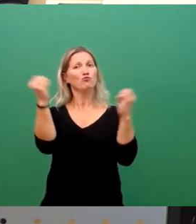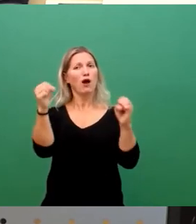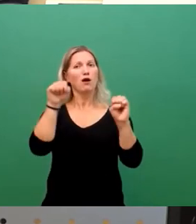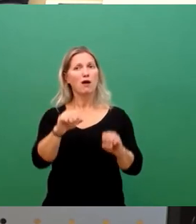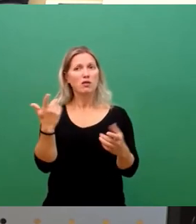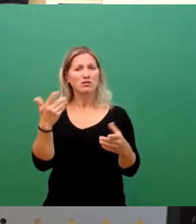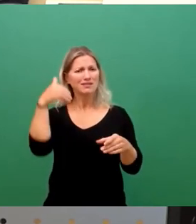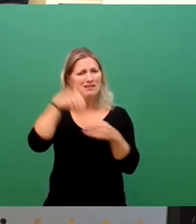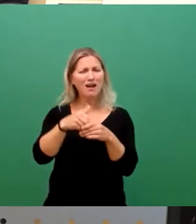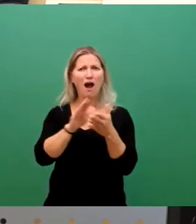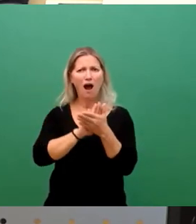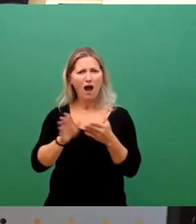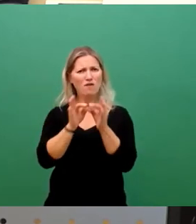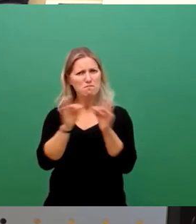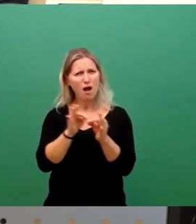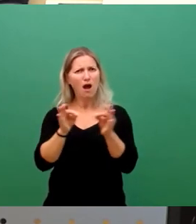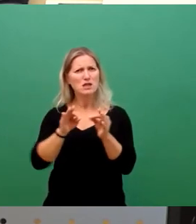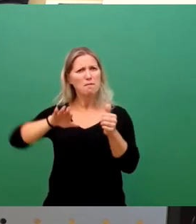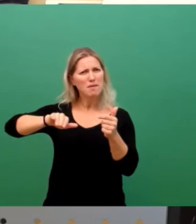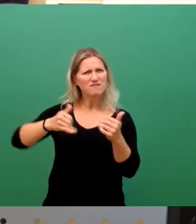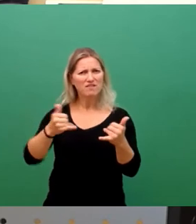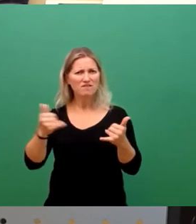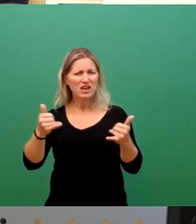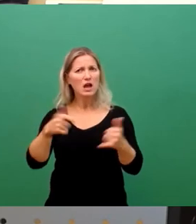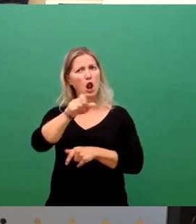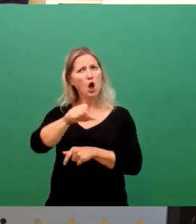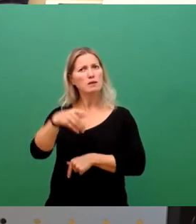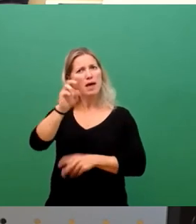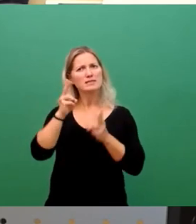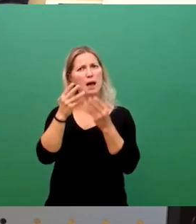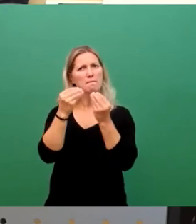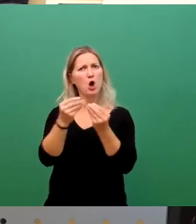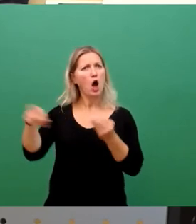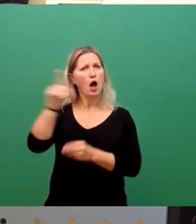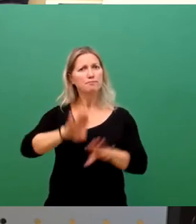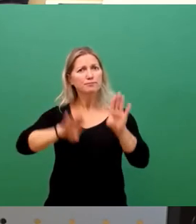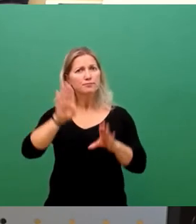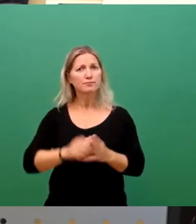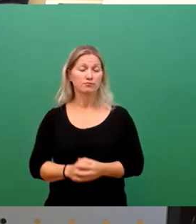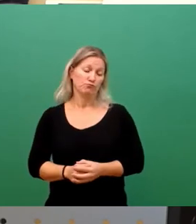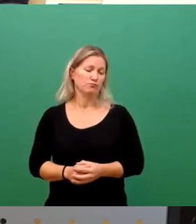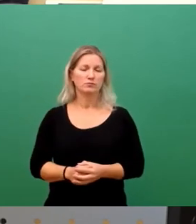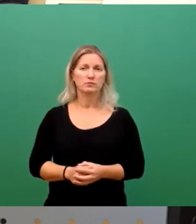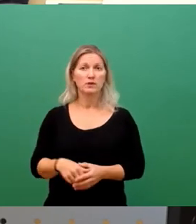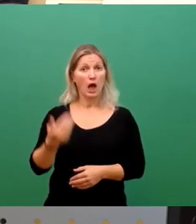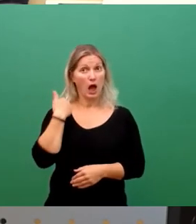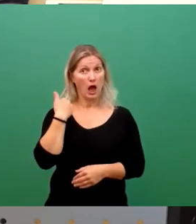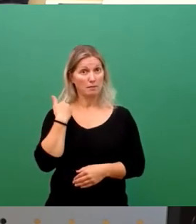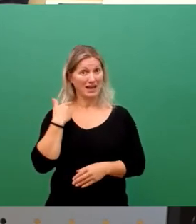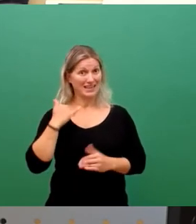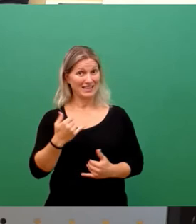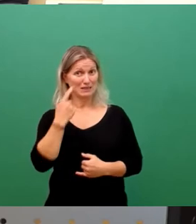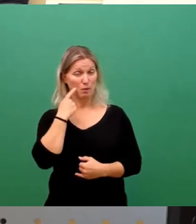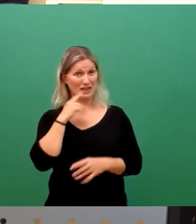hat, Bürgerinnen hier ein Stück weit Sicherheit gegeben hätte. In Anbetracht der Dramatik der aktuellen Situation bin ich